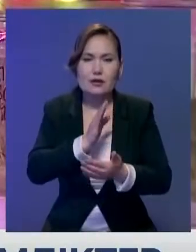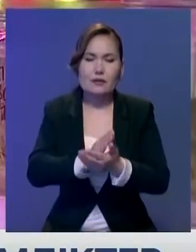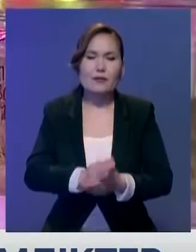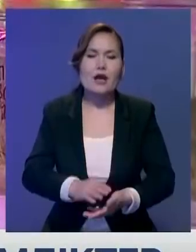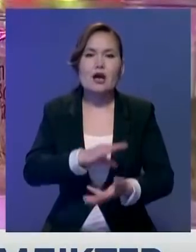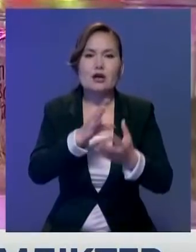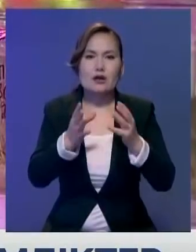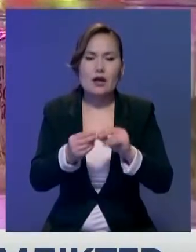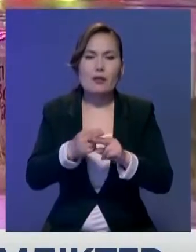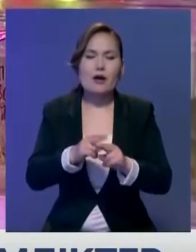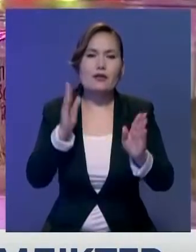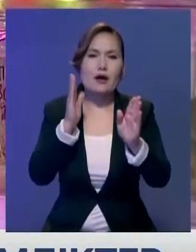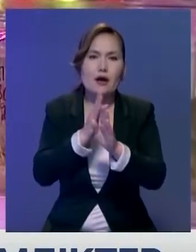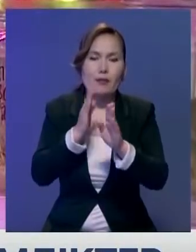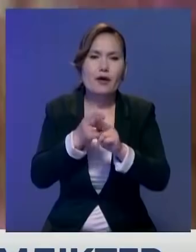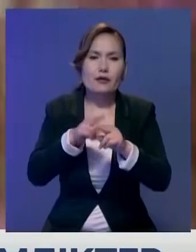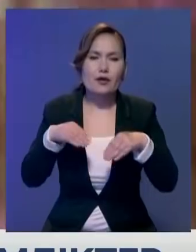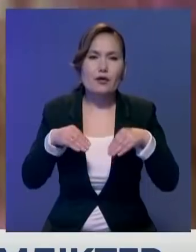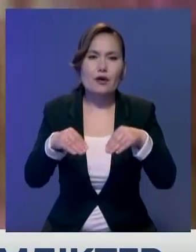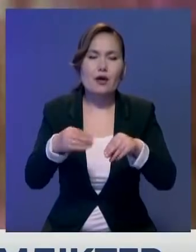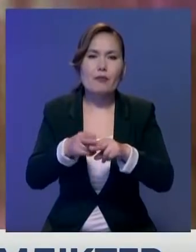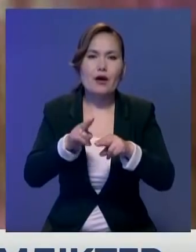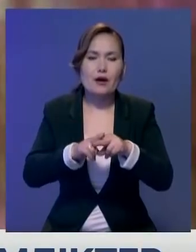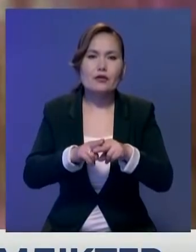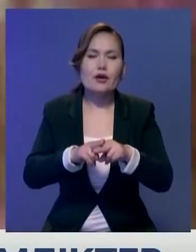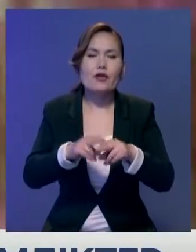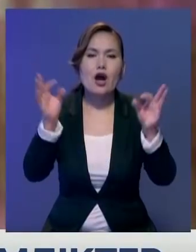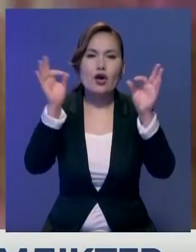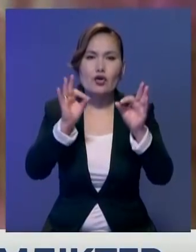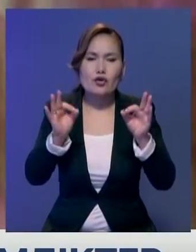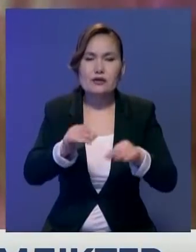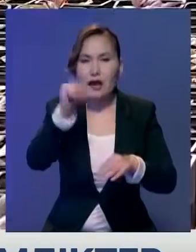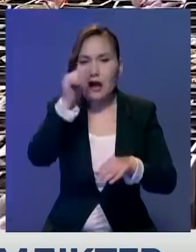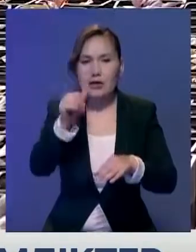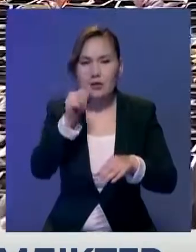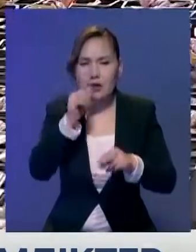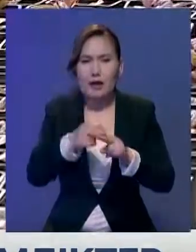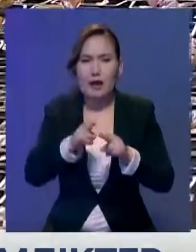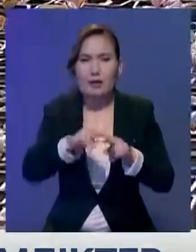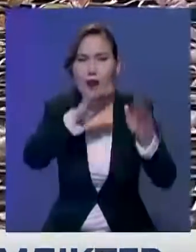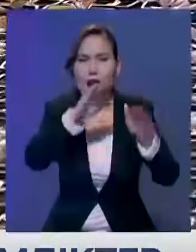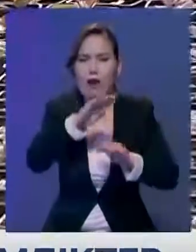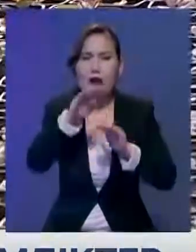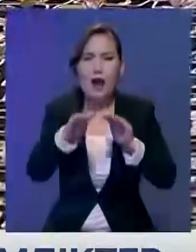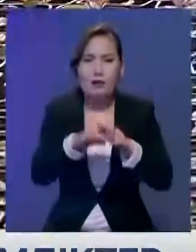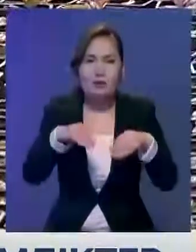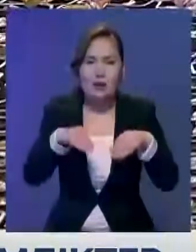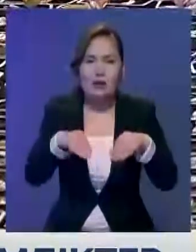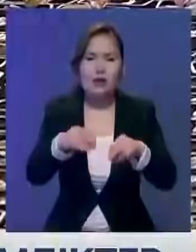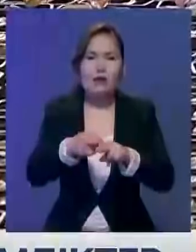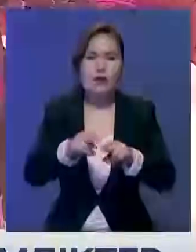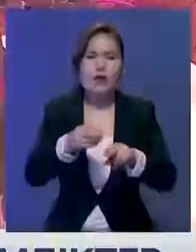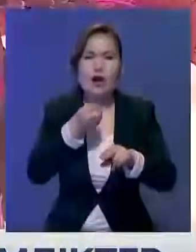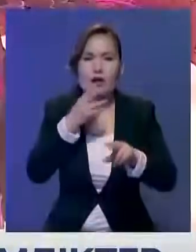Жалпы табиғи стратификация үшін дәндер көктемдеймес көбіне күзді, яғни алға жауған қарасына егілет және интродукцияның